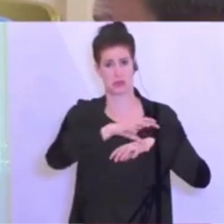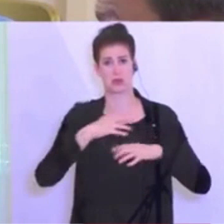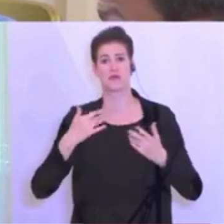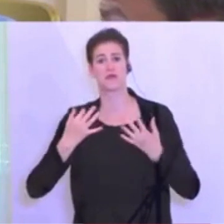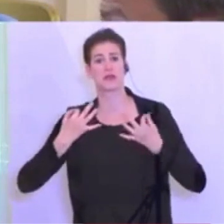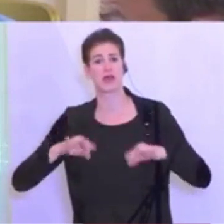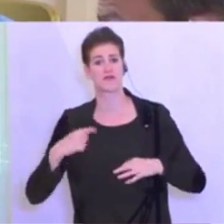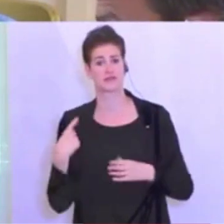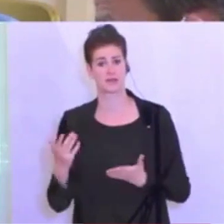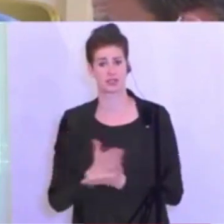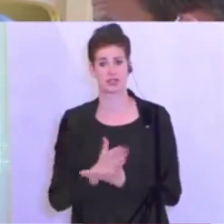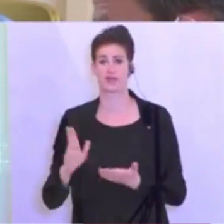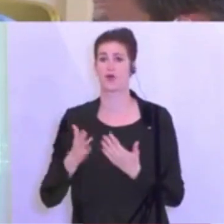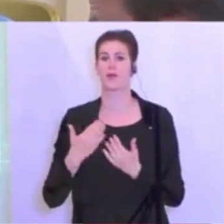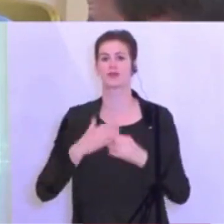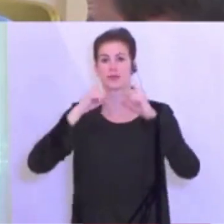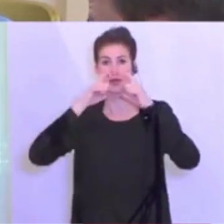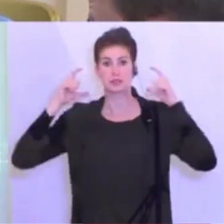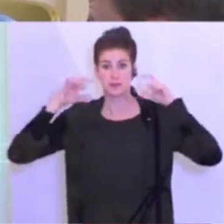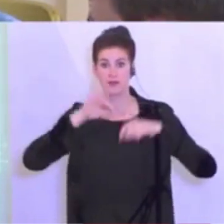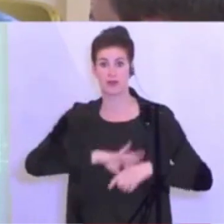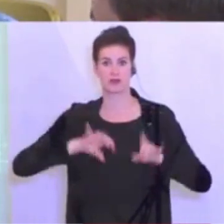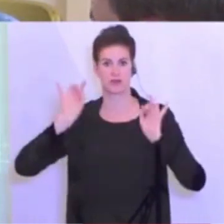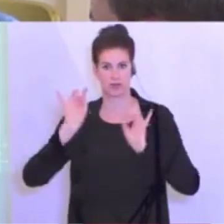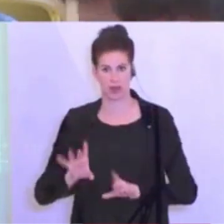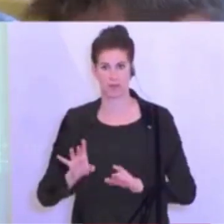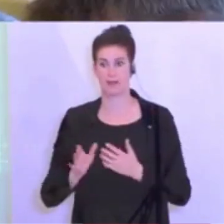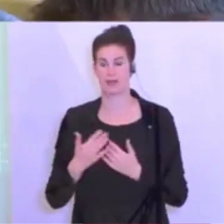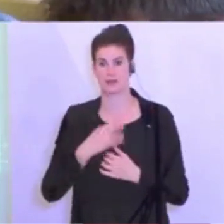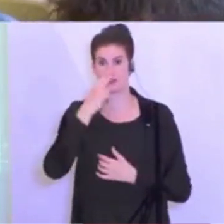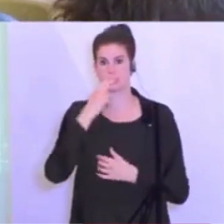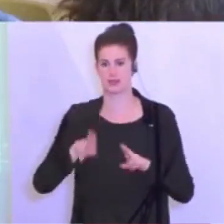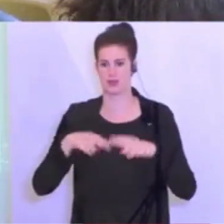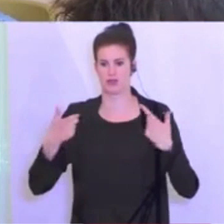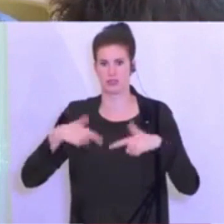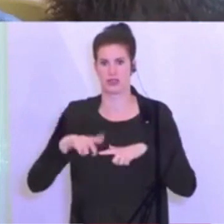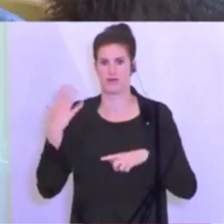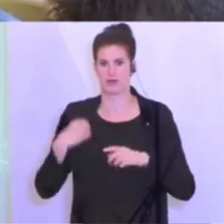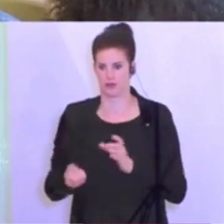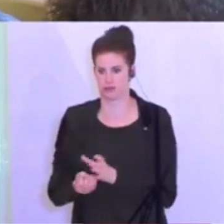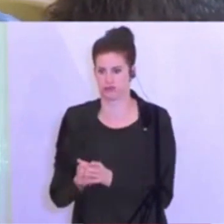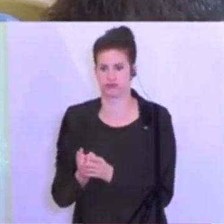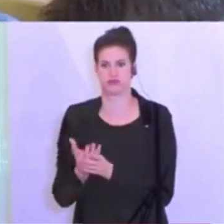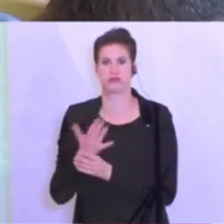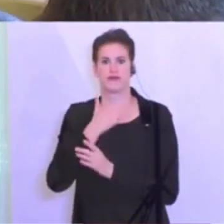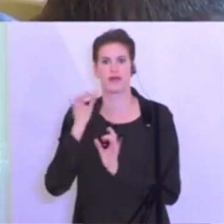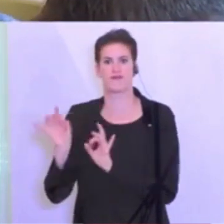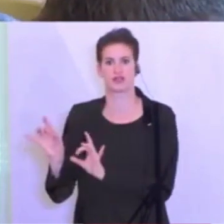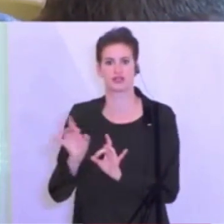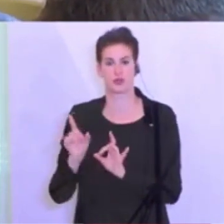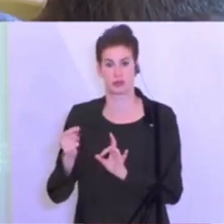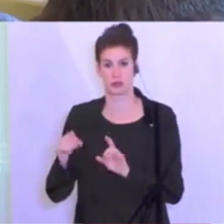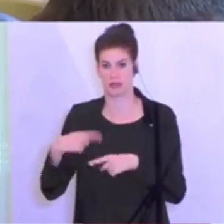Maskenpflicht fehlt und dann kommt vielleicht wieder ein Cluster, kann dann das Bundesland selbst entscheiden, wie man da wieder hochfährt? Und eine